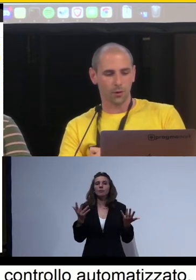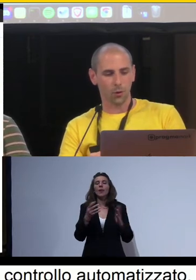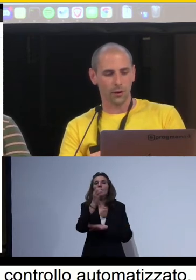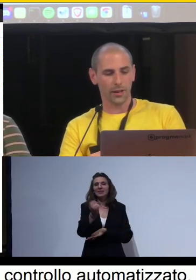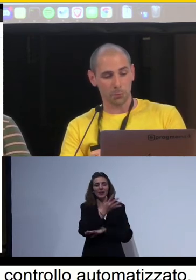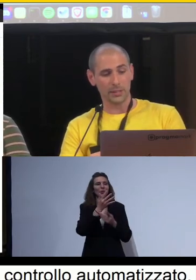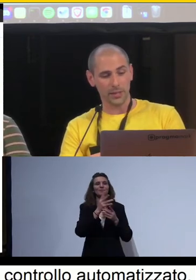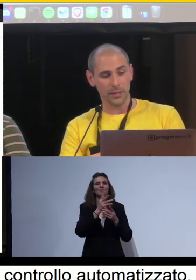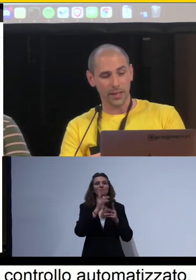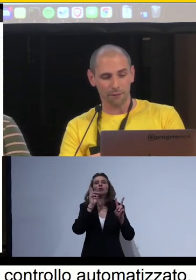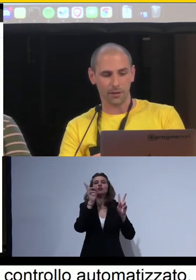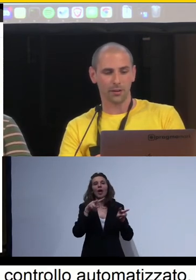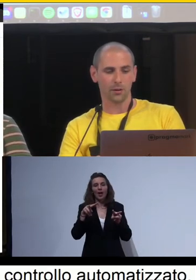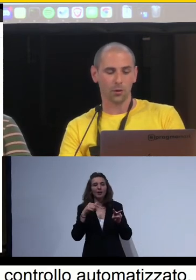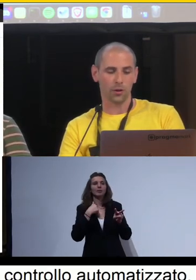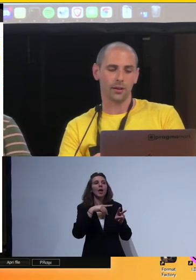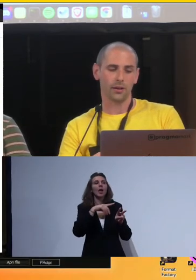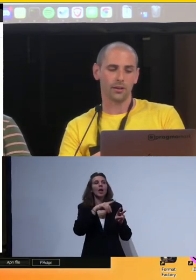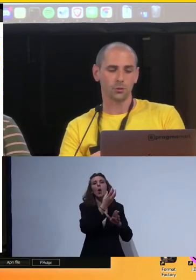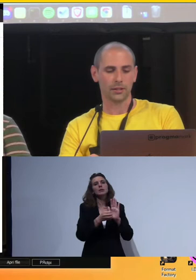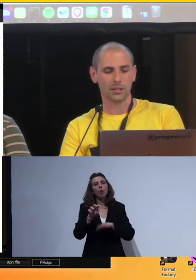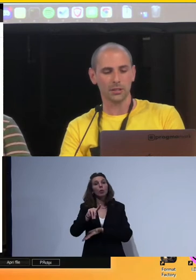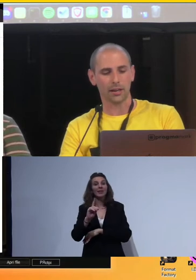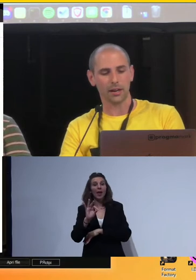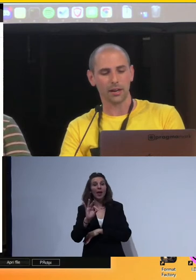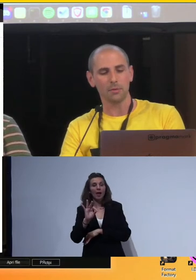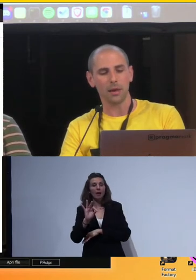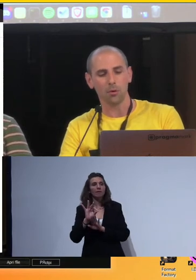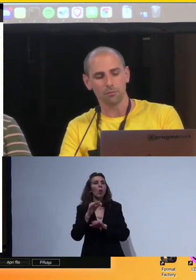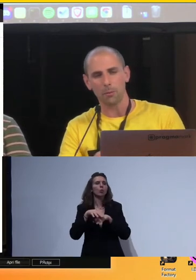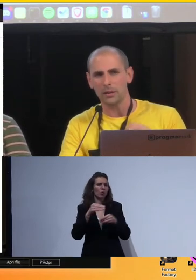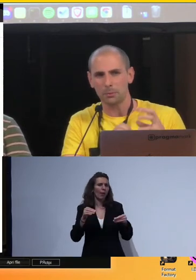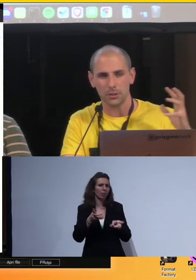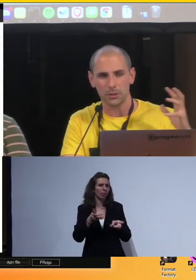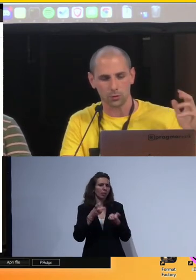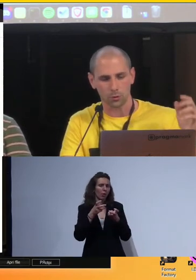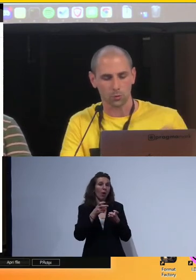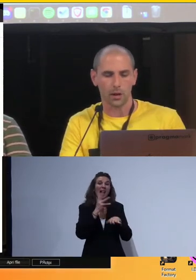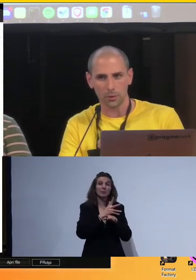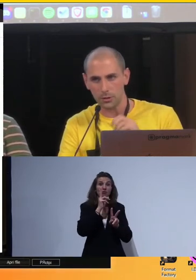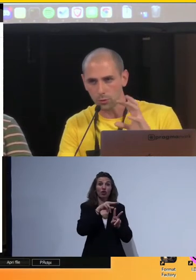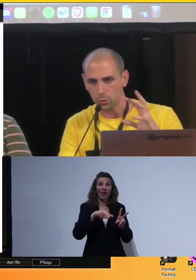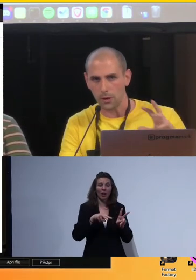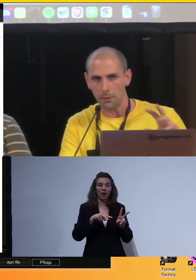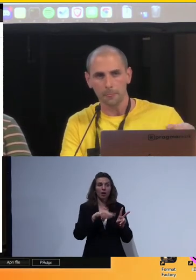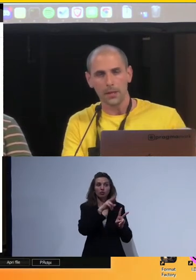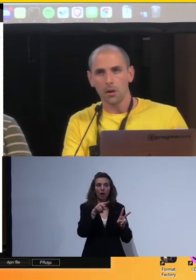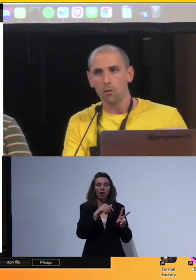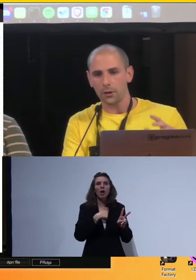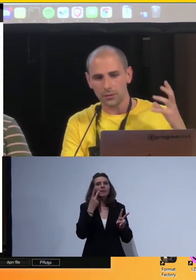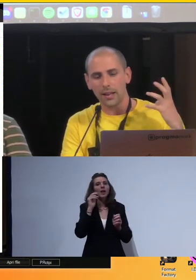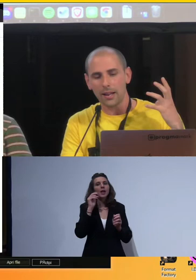esportata in PDF con il tool Accessibility Checker vediamo che abbiamo dei problemi di struttura, problemi di struttura